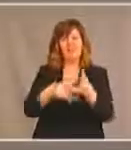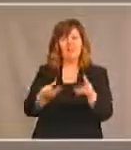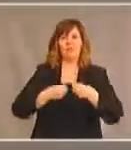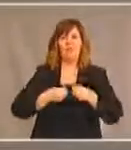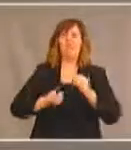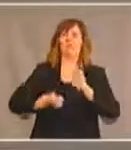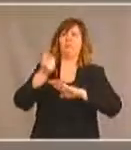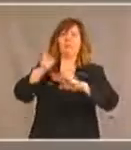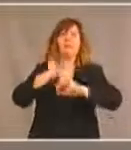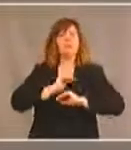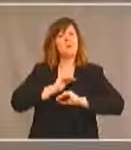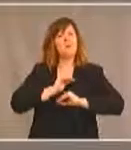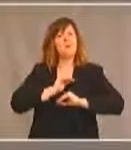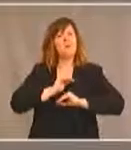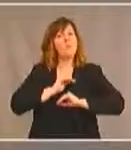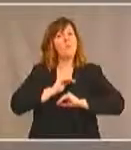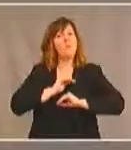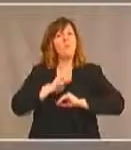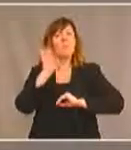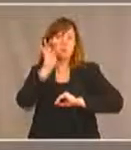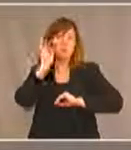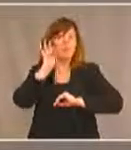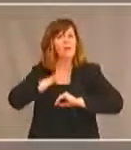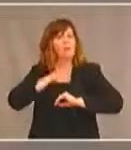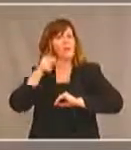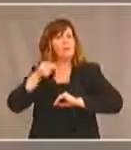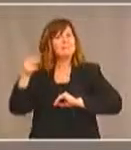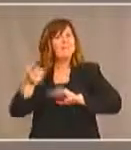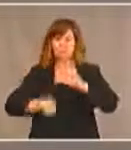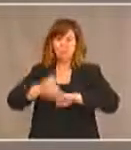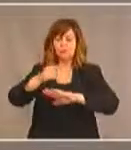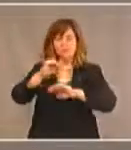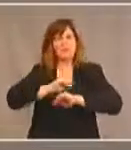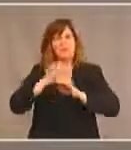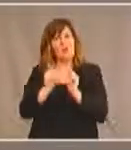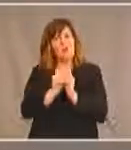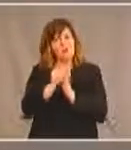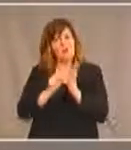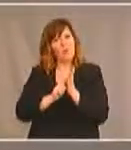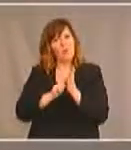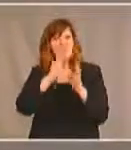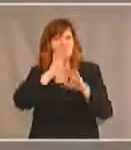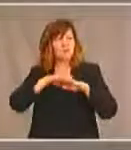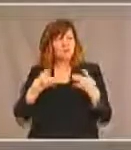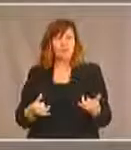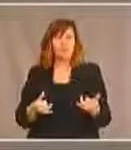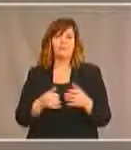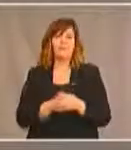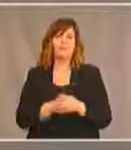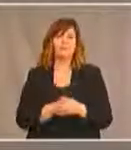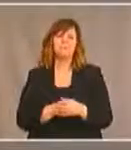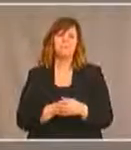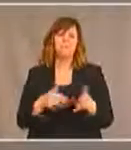protection comme autochtones ayant un handicap. Alors, il y a beaucoup à